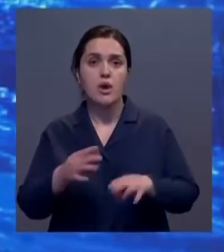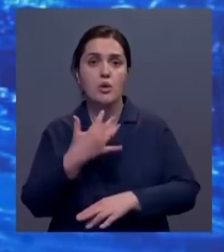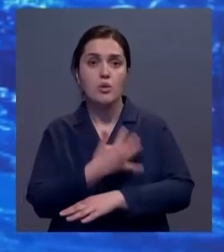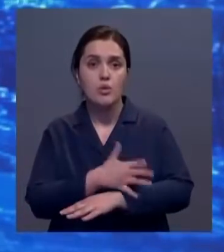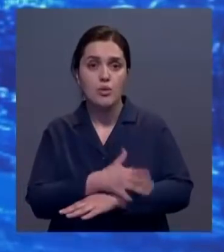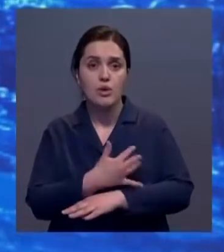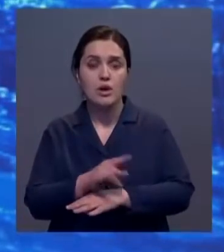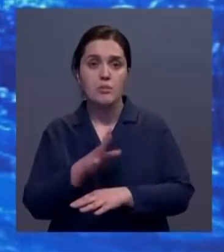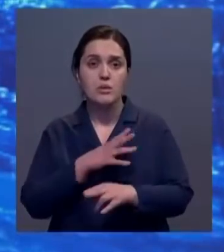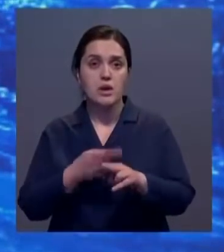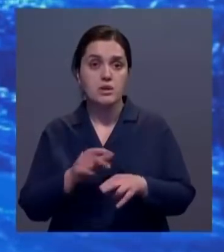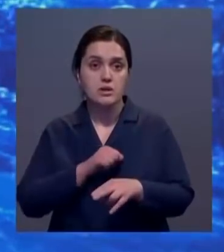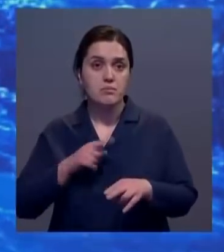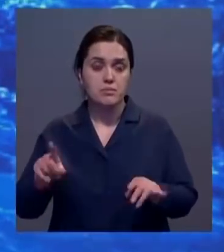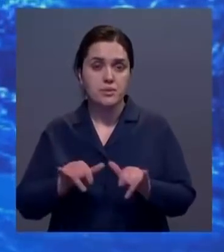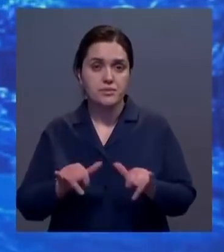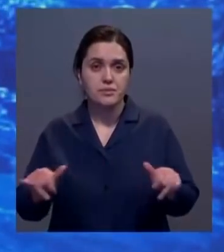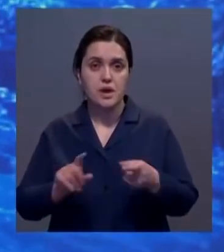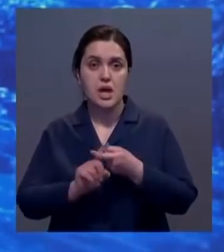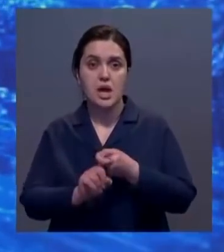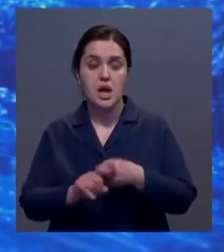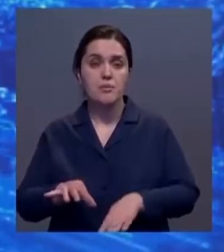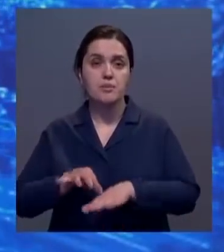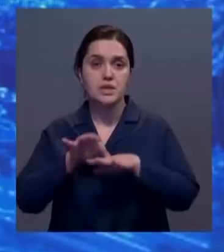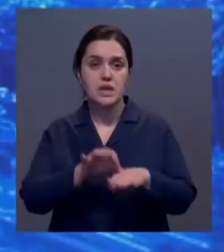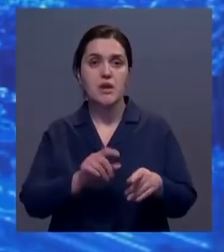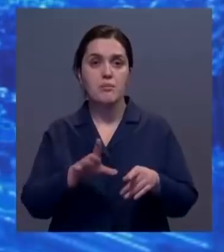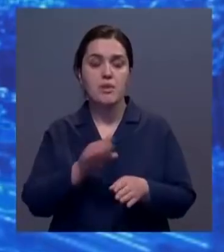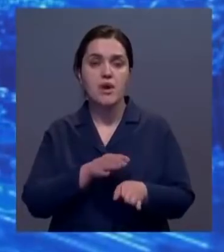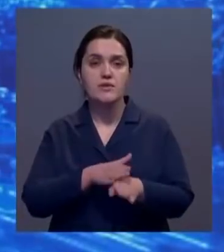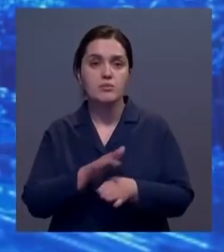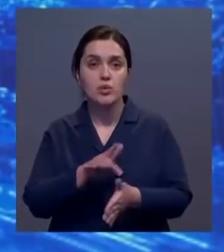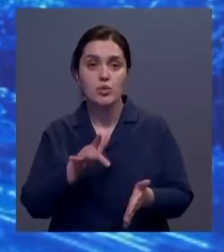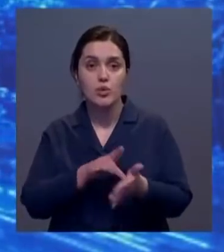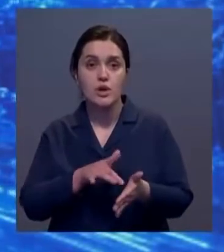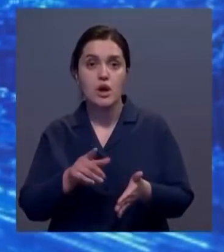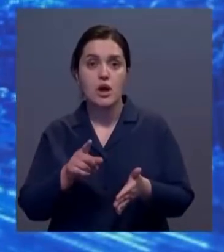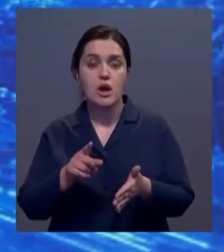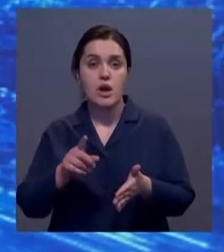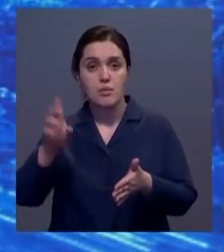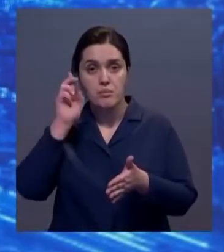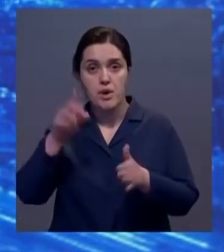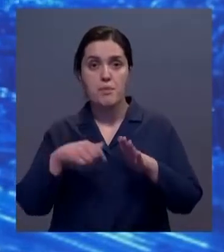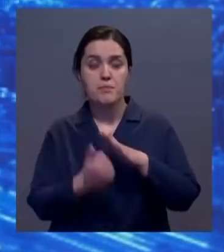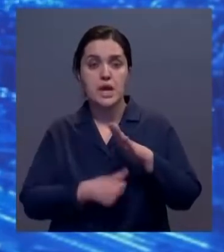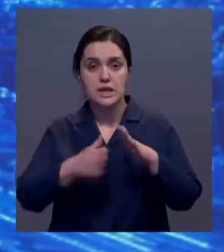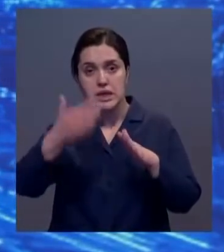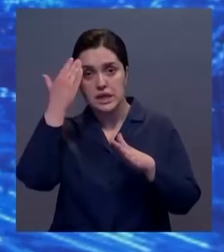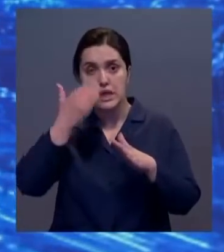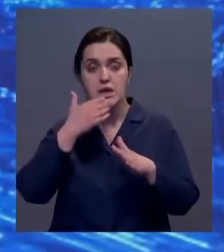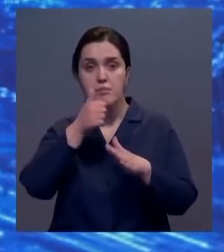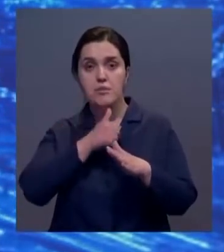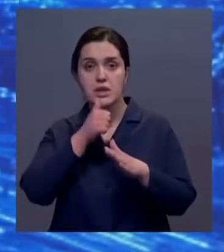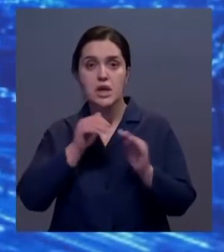в зоне риска, но и сами были ходячей угрозой, перенося вирус по всему городу. Чиновники парируют. Бродяг еще летом пытались